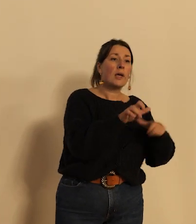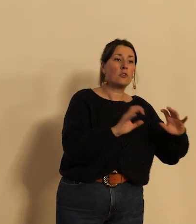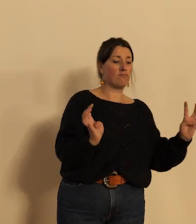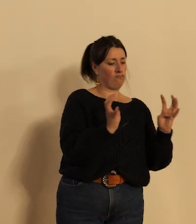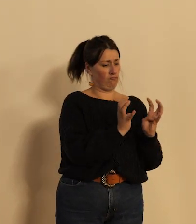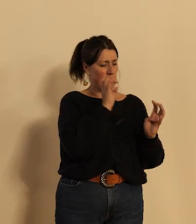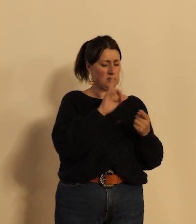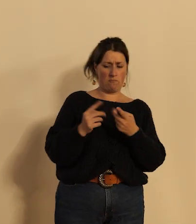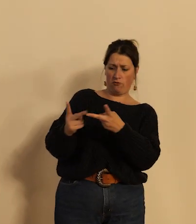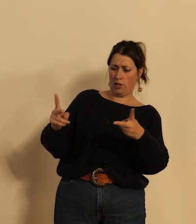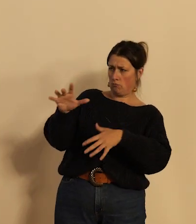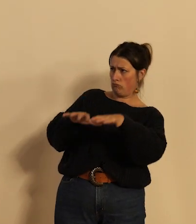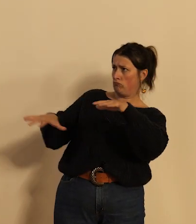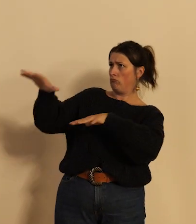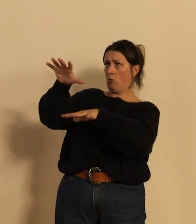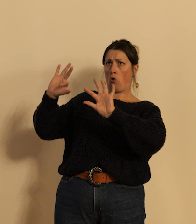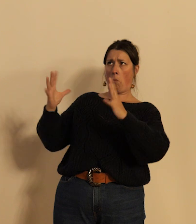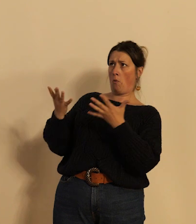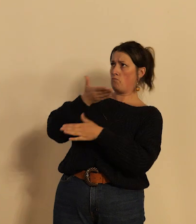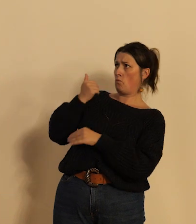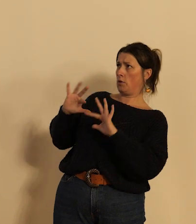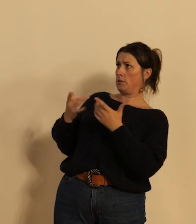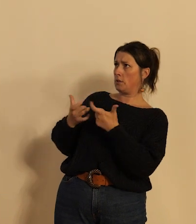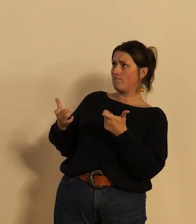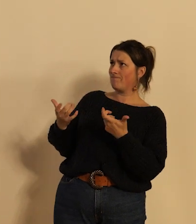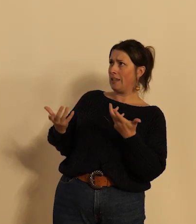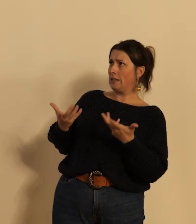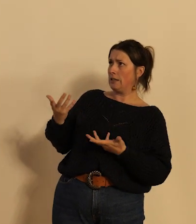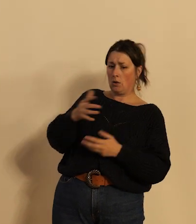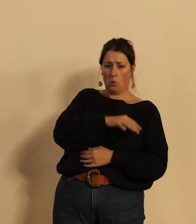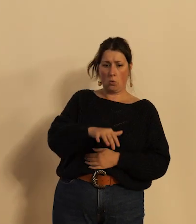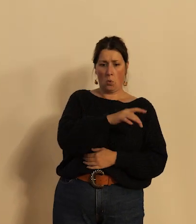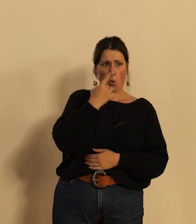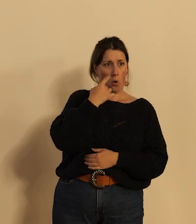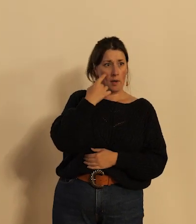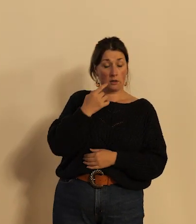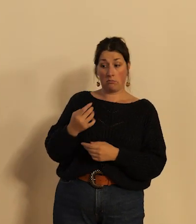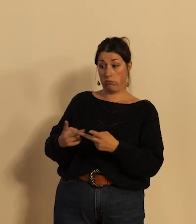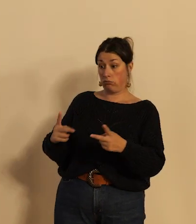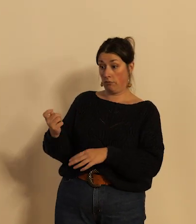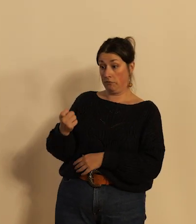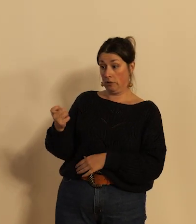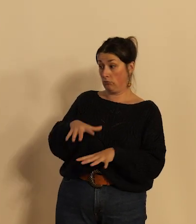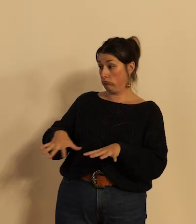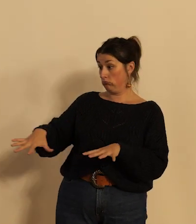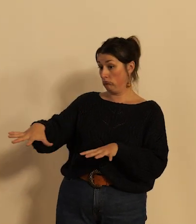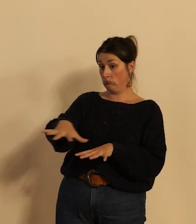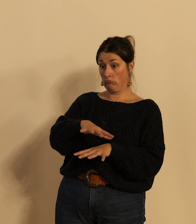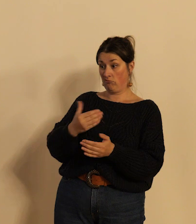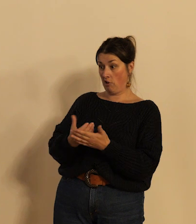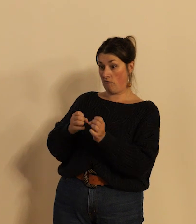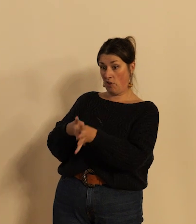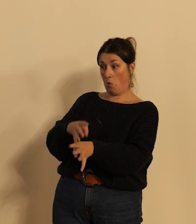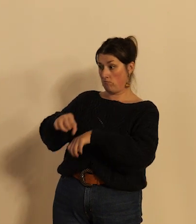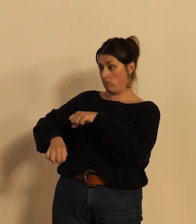urbains brossent une situation qui est on peut dire accablante sur la situation de la pratique de la vélo